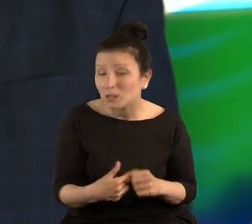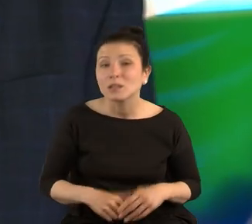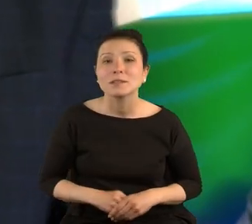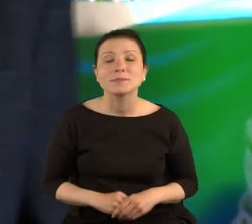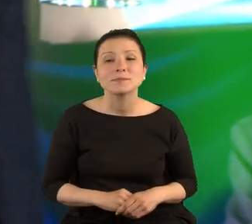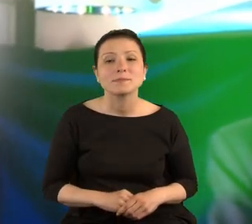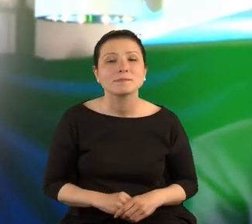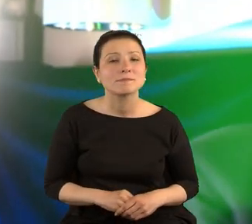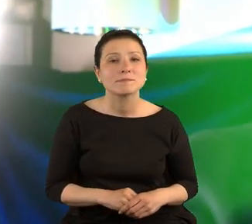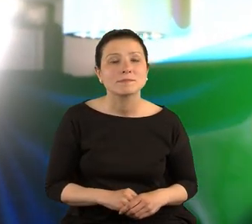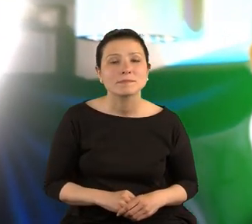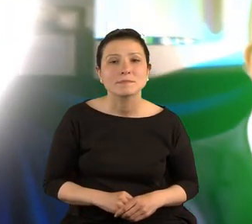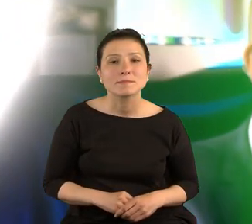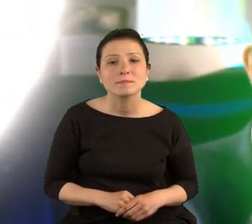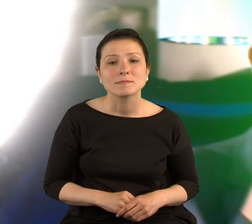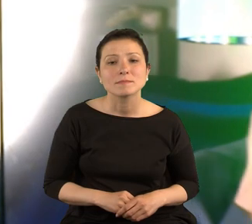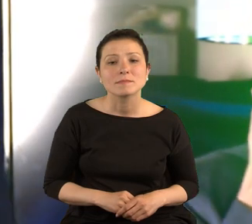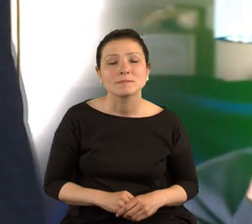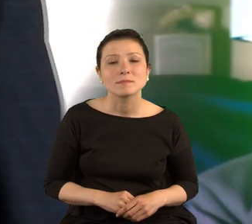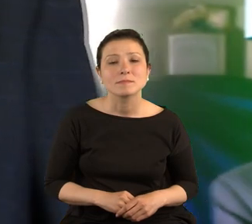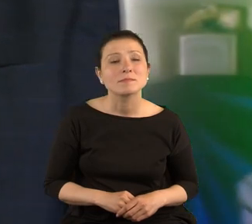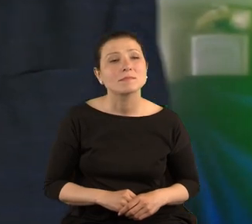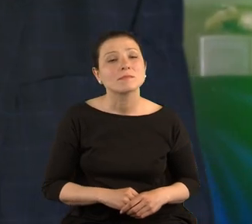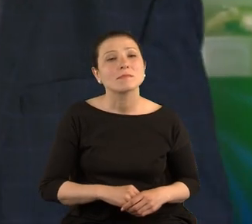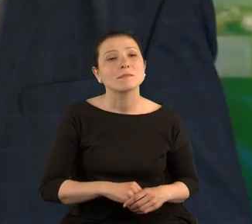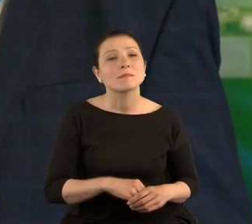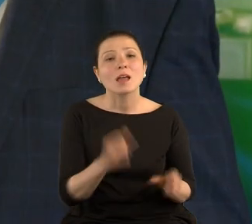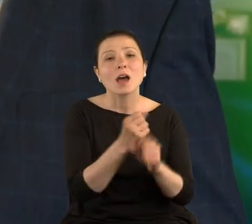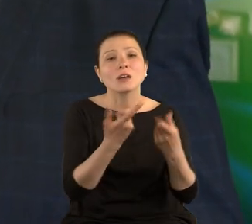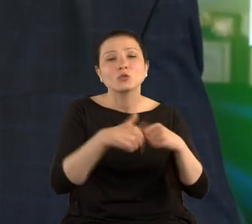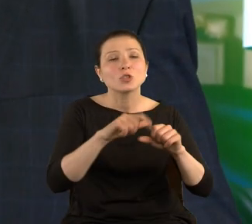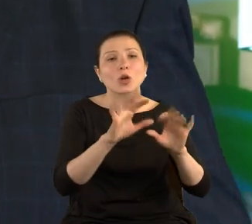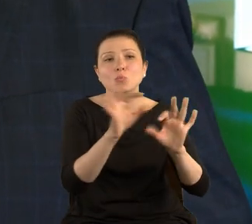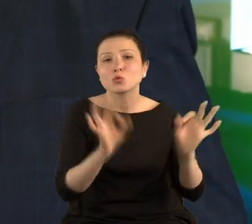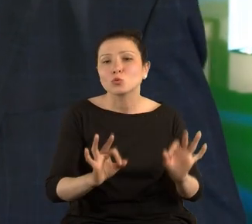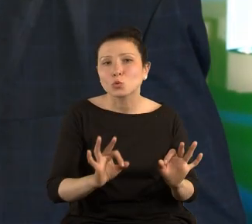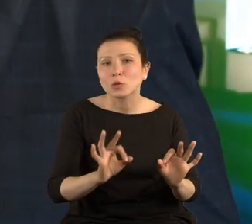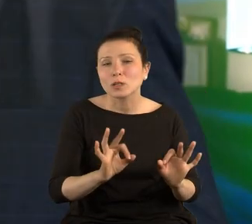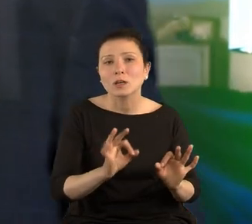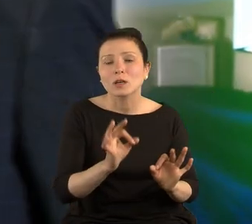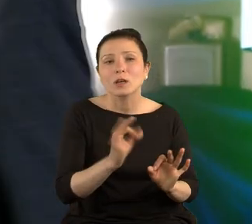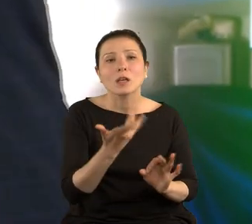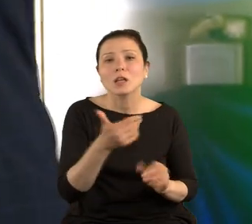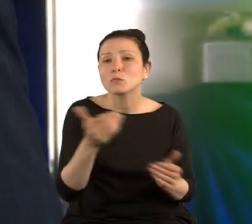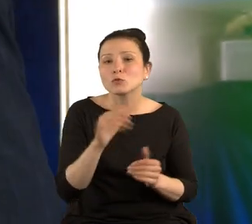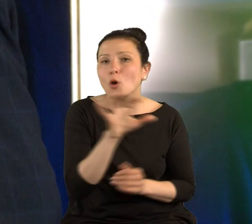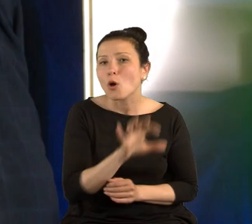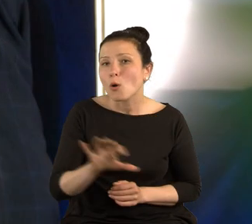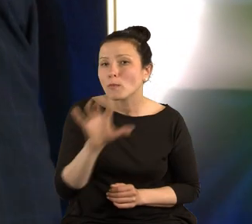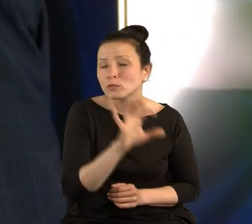A ile jesteście w stanie zobaczyć dzieł sztuki na toczącym się aktualnie